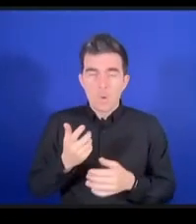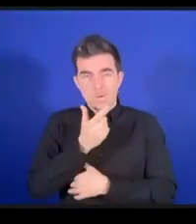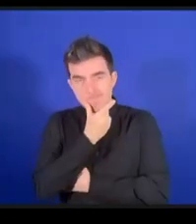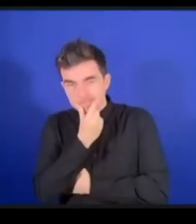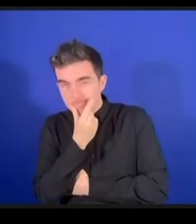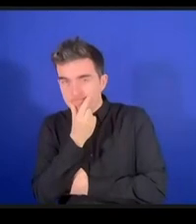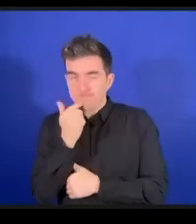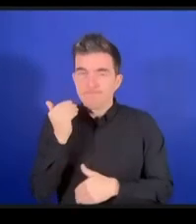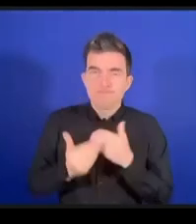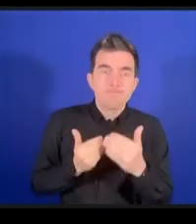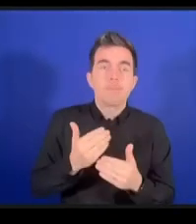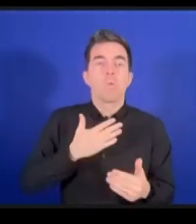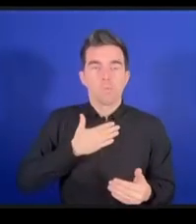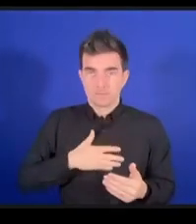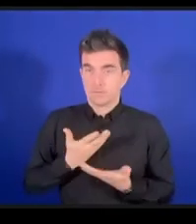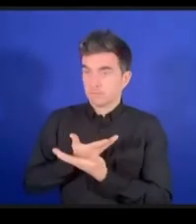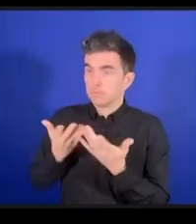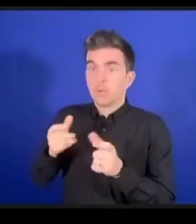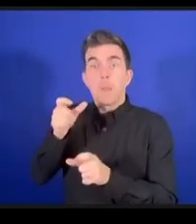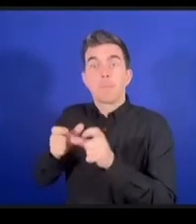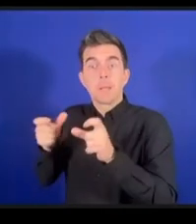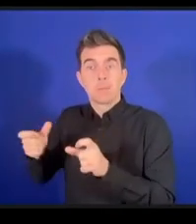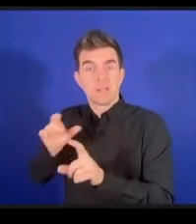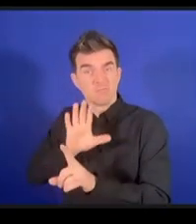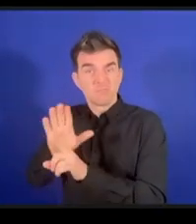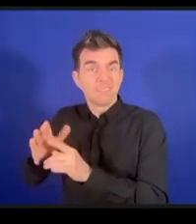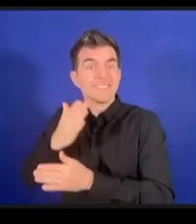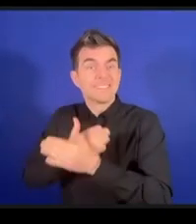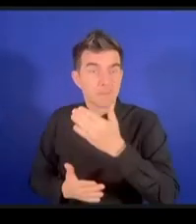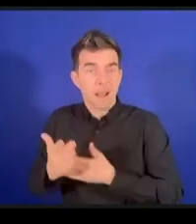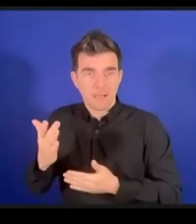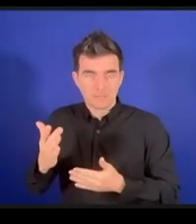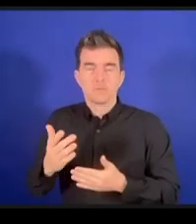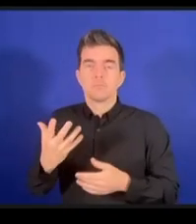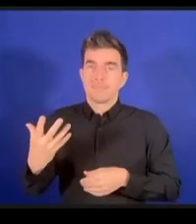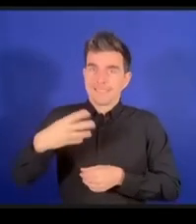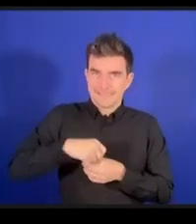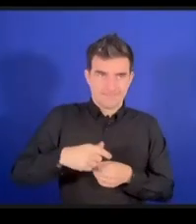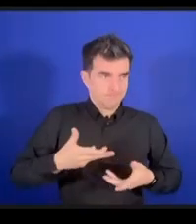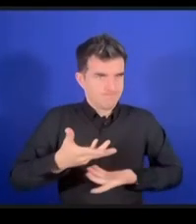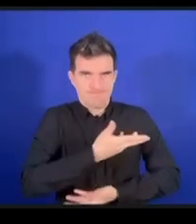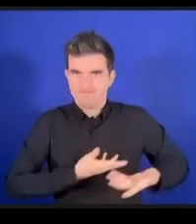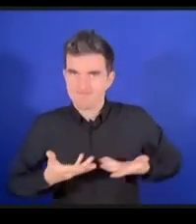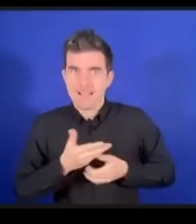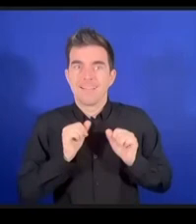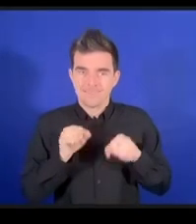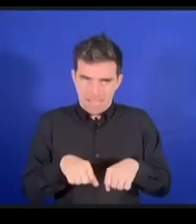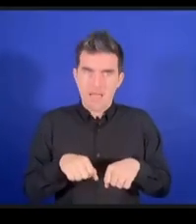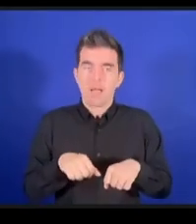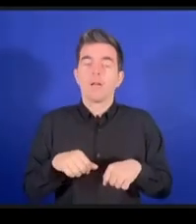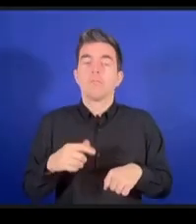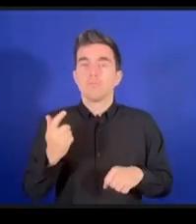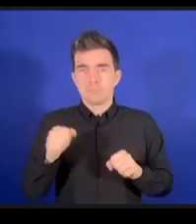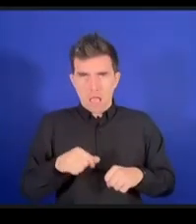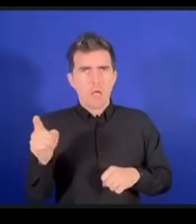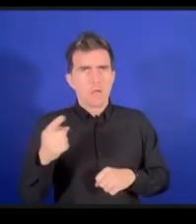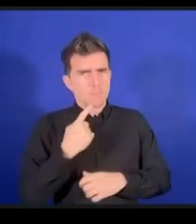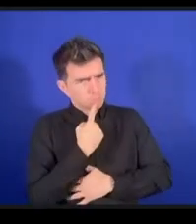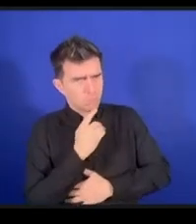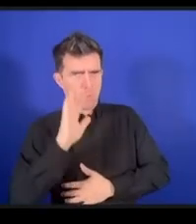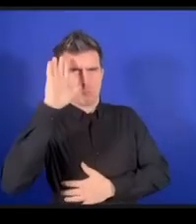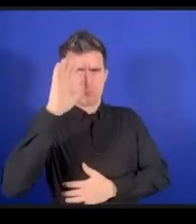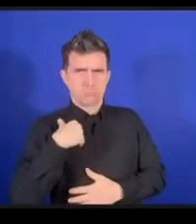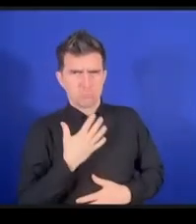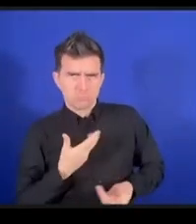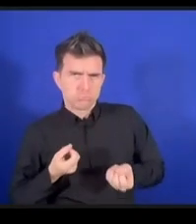参加されることでさらに内容を豊かにしてそして参加していただくということ